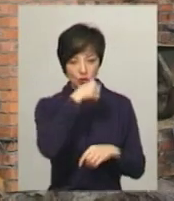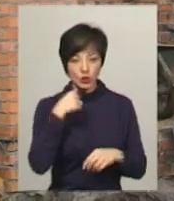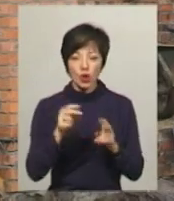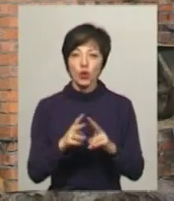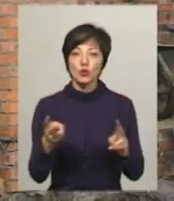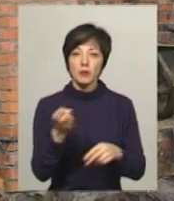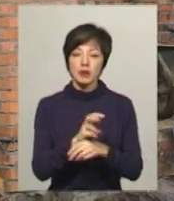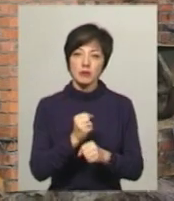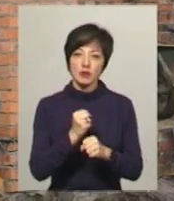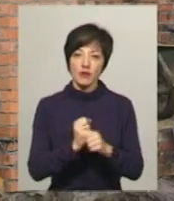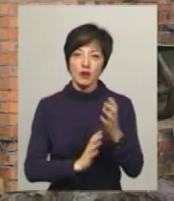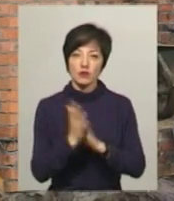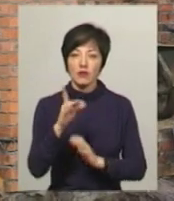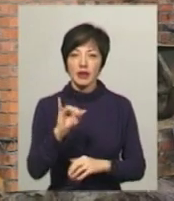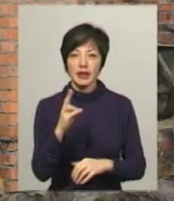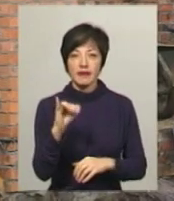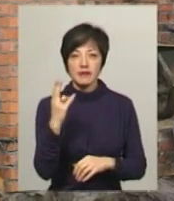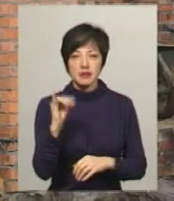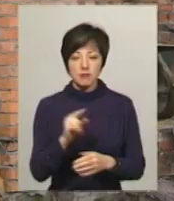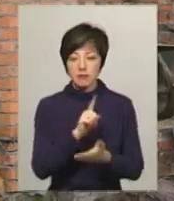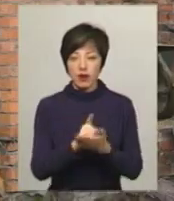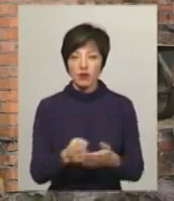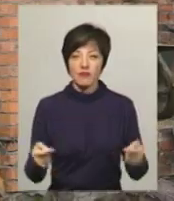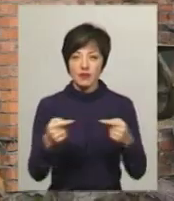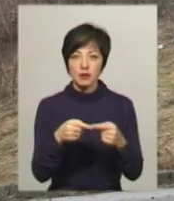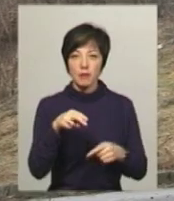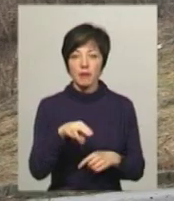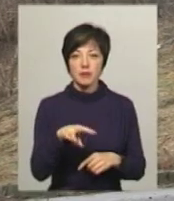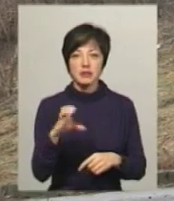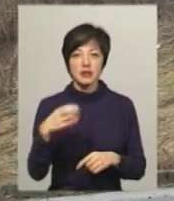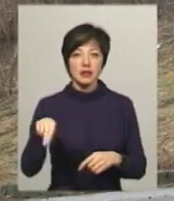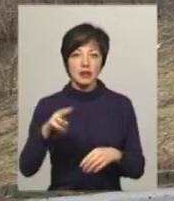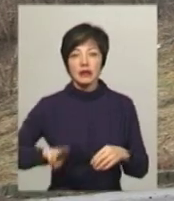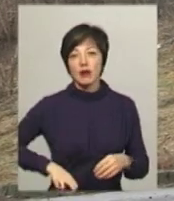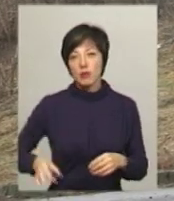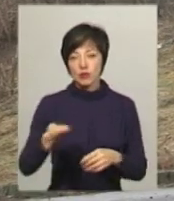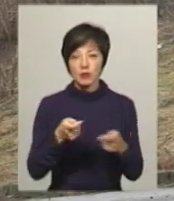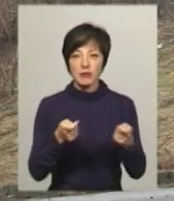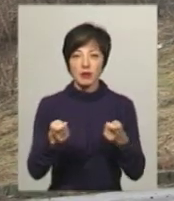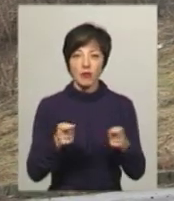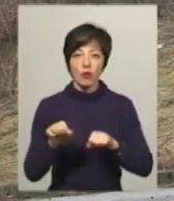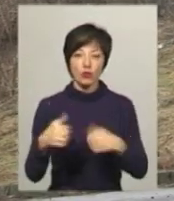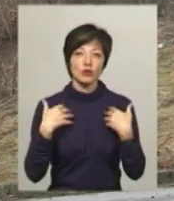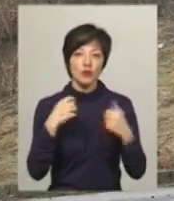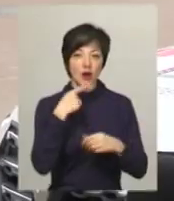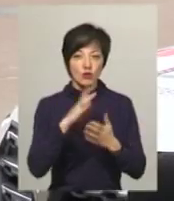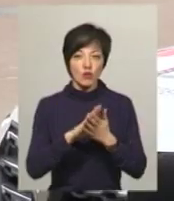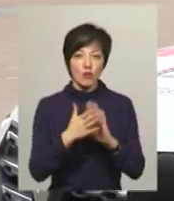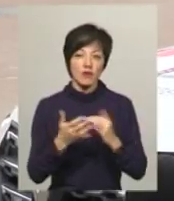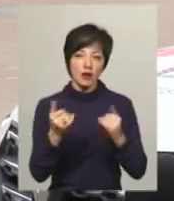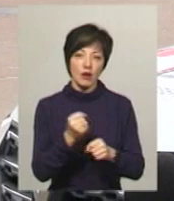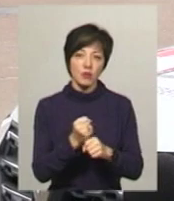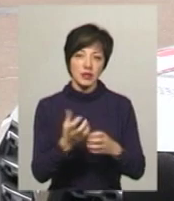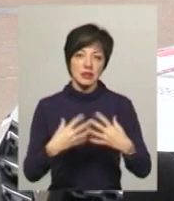Хто прийде працювати в лісовій Гринівці, кандидатуру мають визначити в ПМСД. Директор обласного департаменту охорони здоров'я каже, умови для роботи